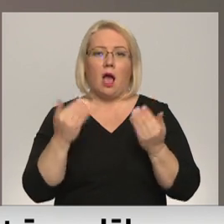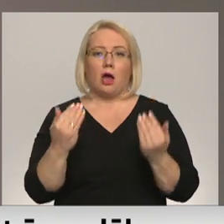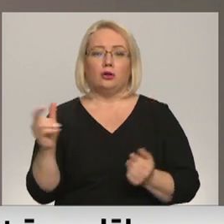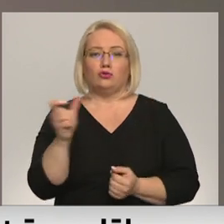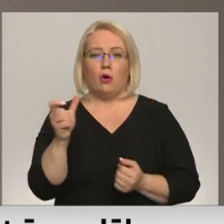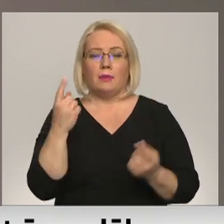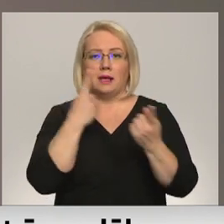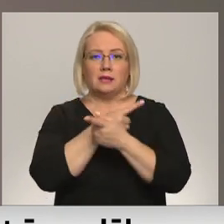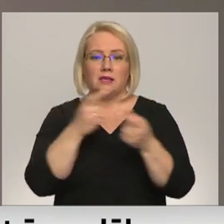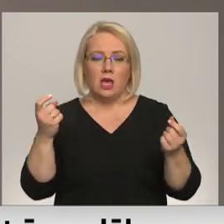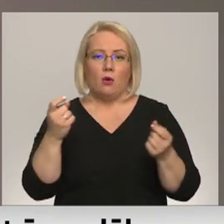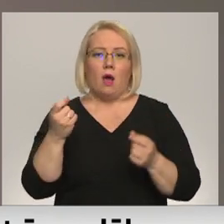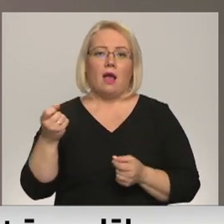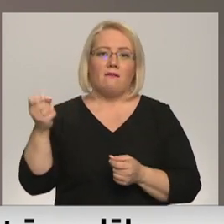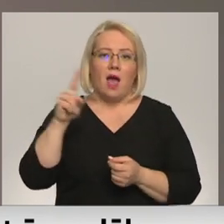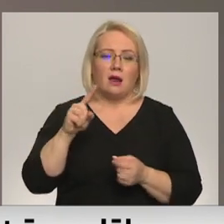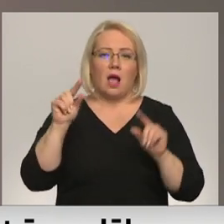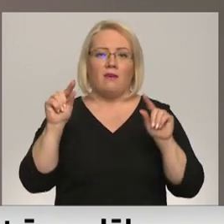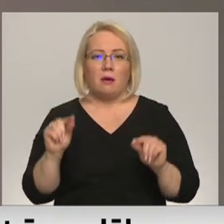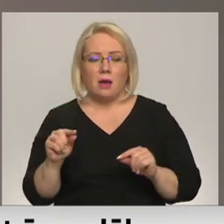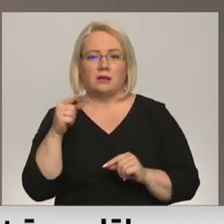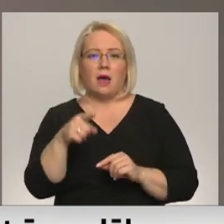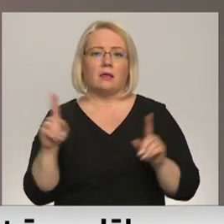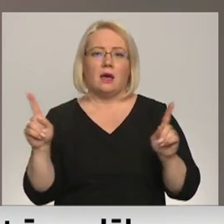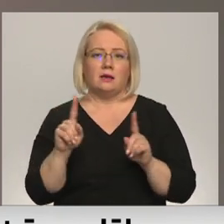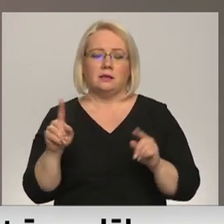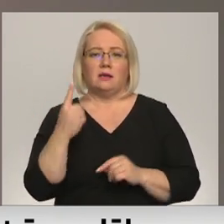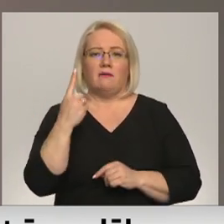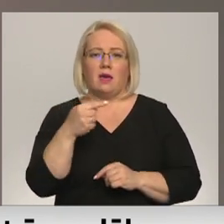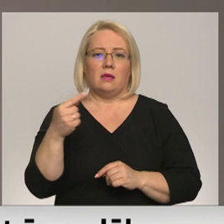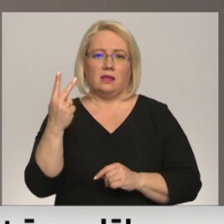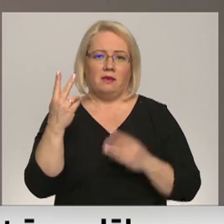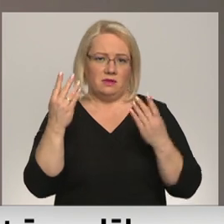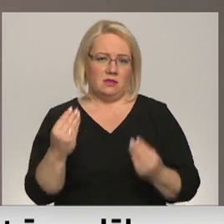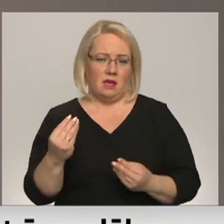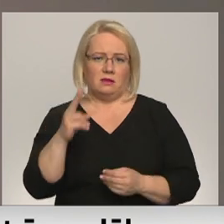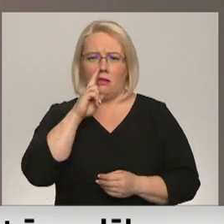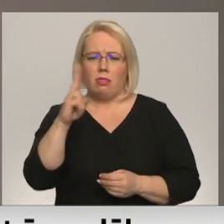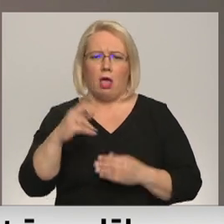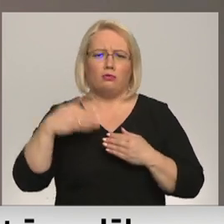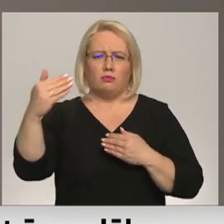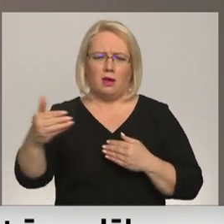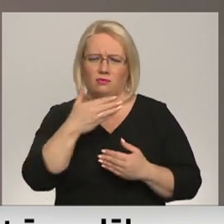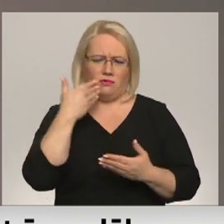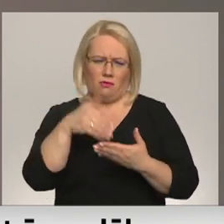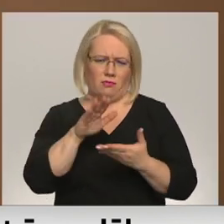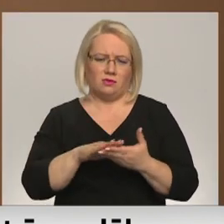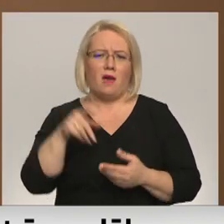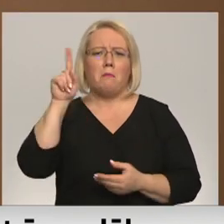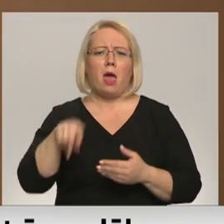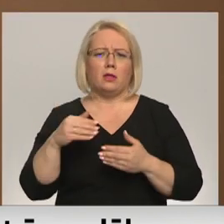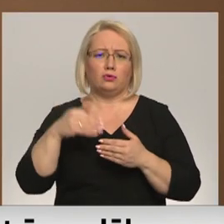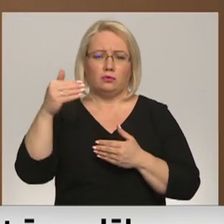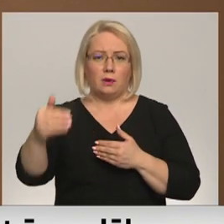zinot, kā stīklus vairāk vai mazām tomēr, tas ir viena divas dienas nedēļas priekšs vai mēnesas priekšs.